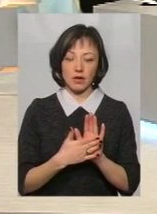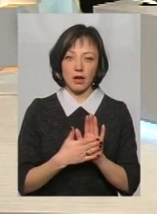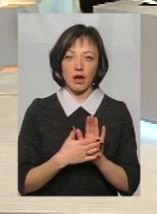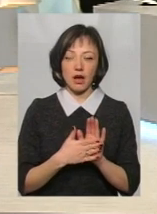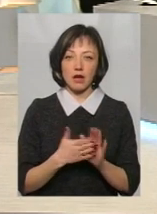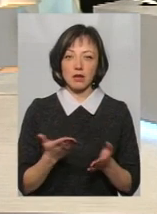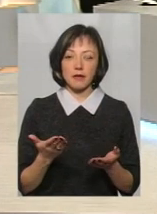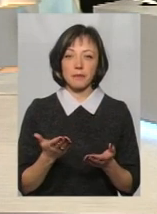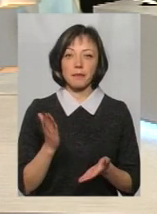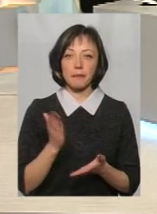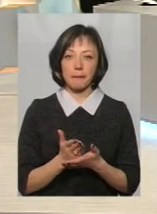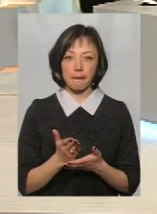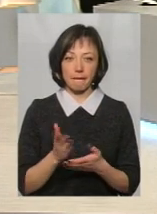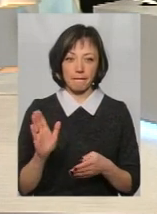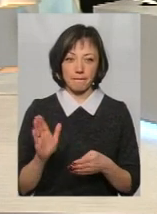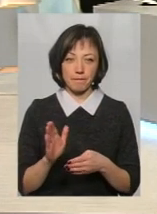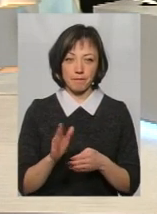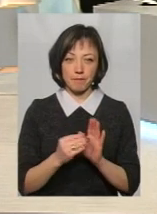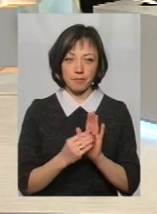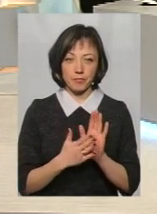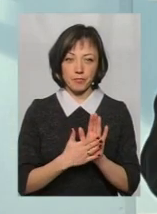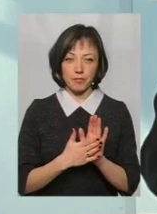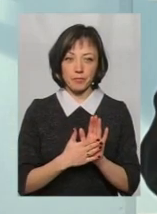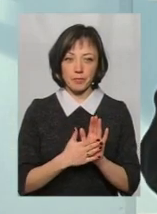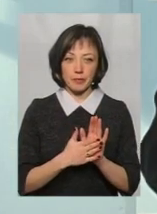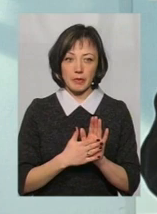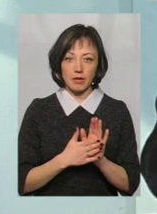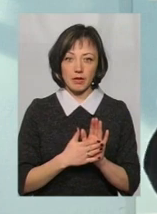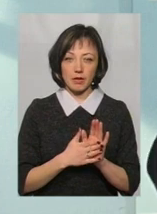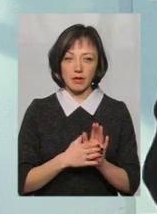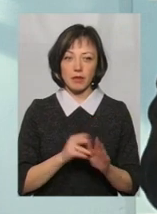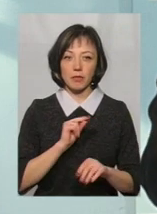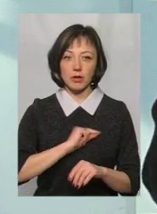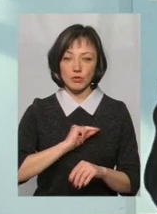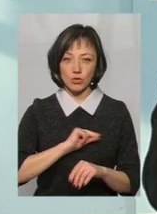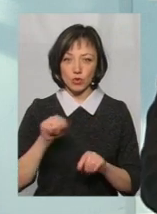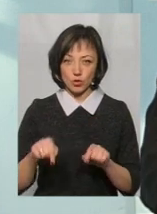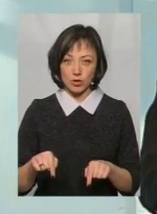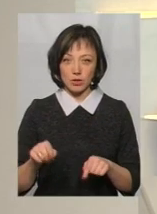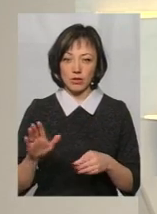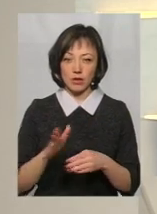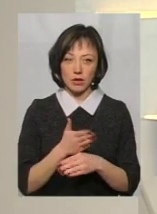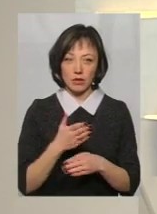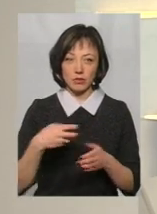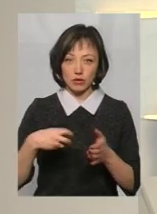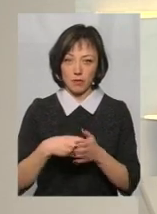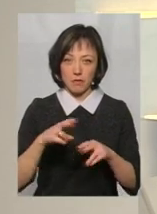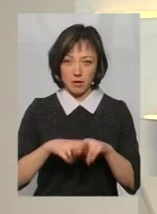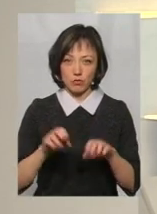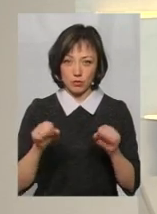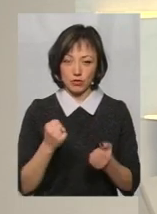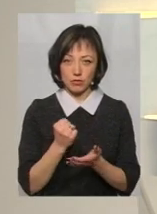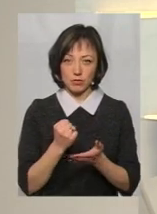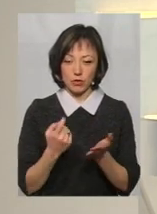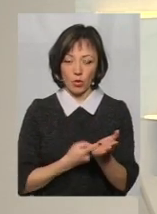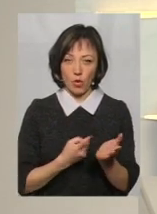а зняти, а ви не будете знятися з реєстрації? Десь спрацювали, десь числили. тут зняли? Тобто, от навіть штамп паспорті може слугувати